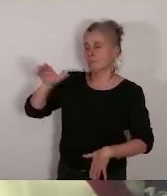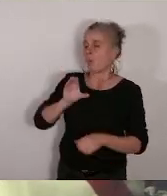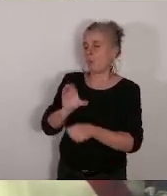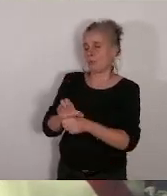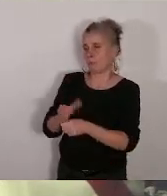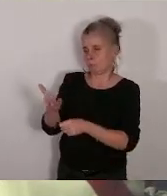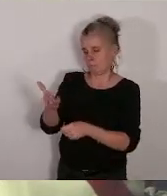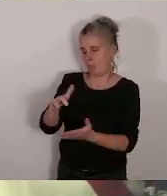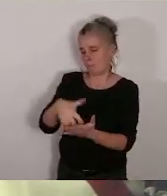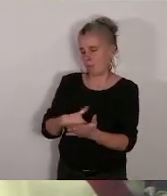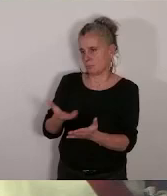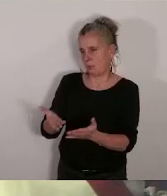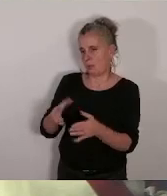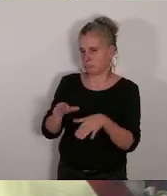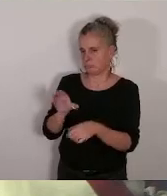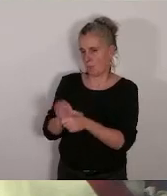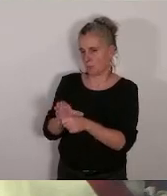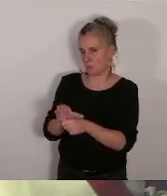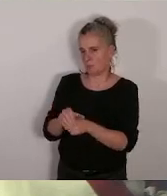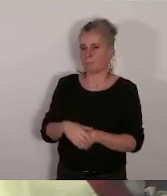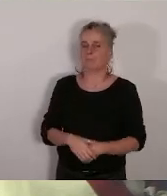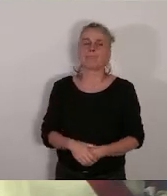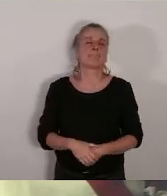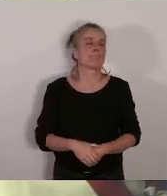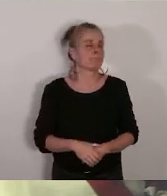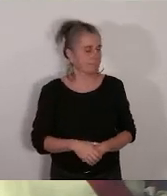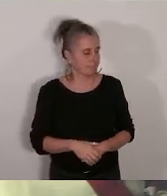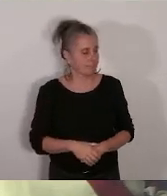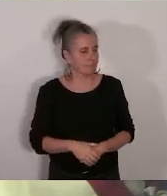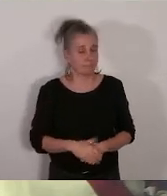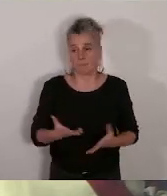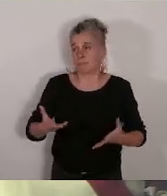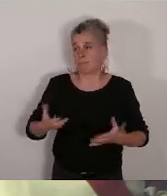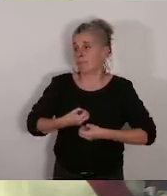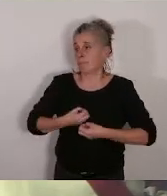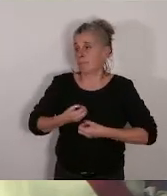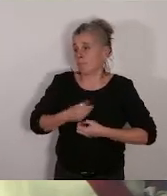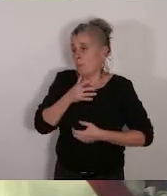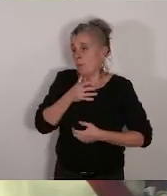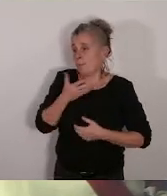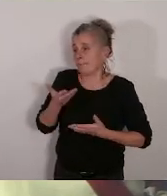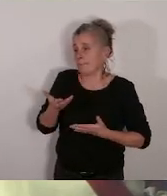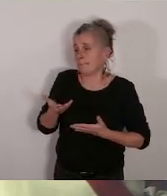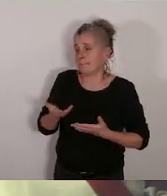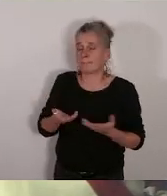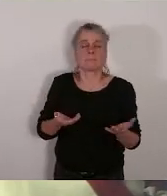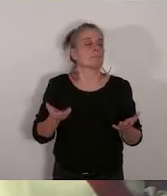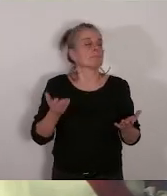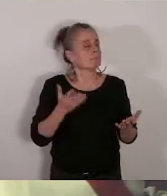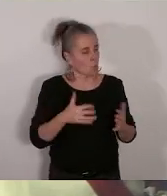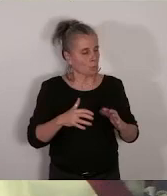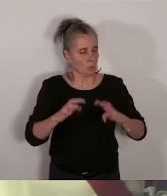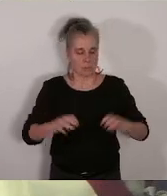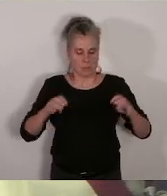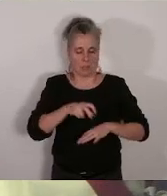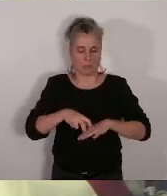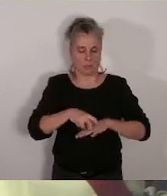rapport madame la maire bon je ne pas parler avis favorable du conseil